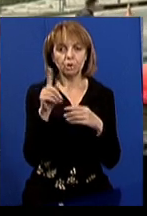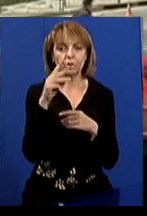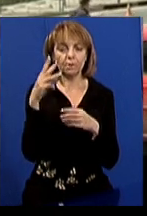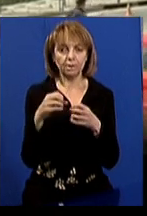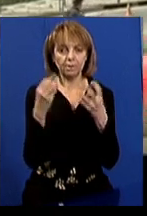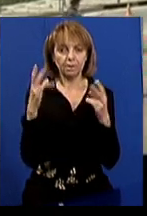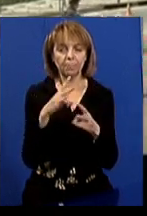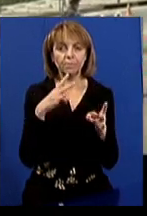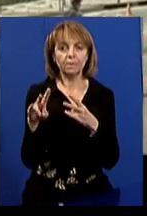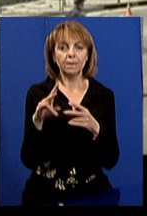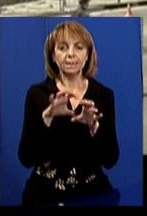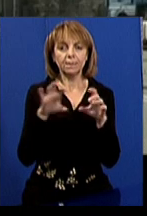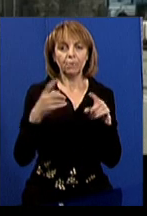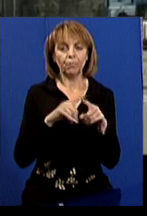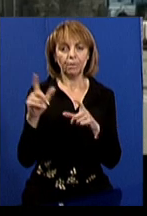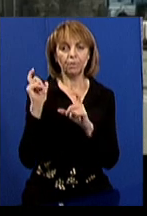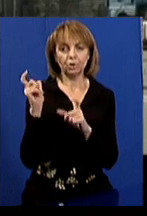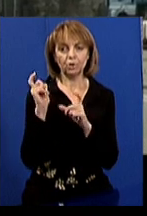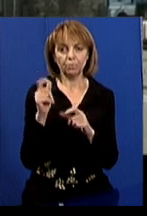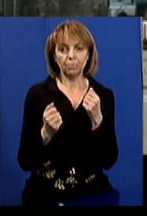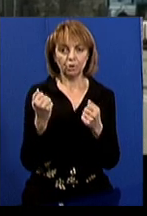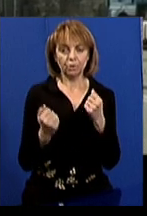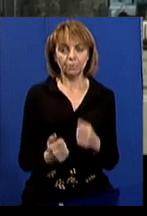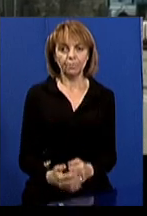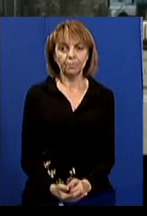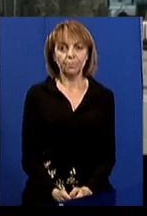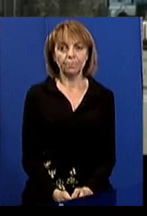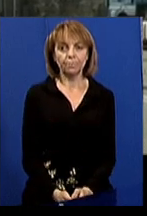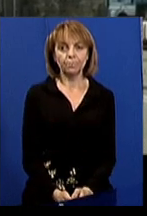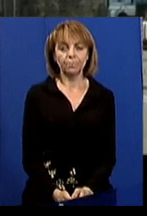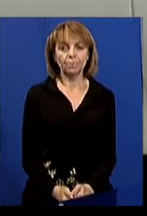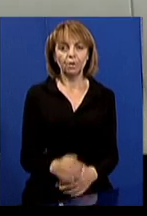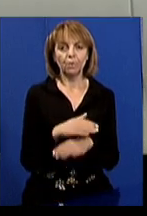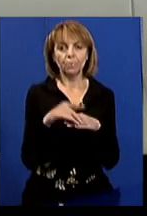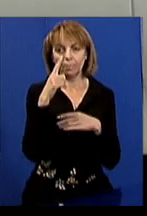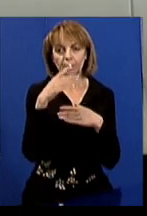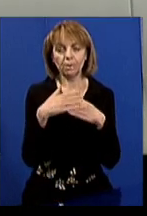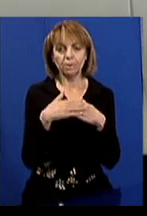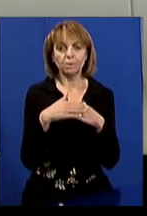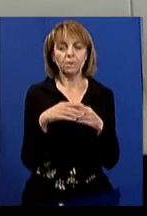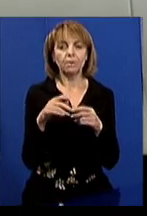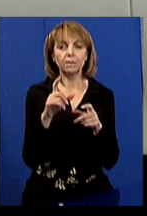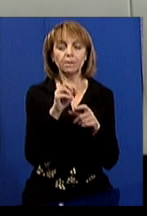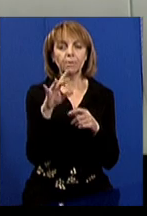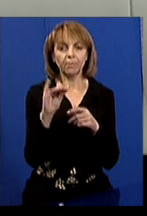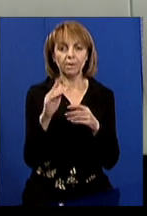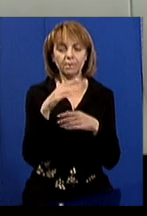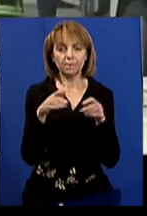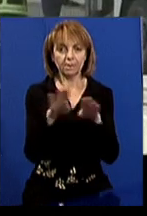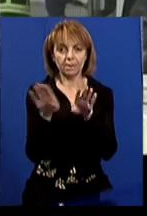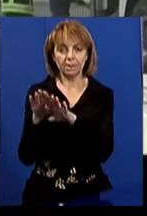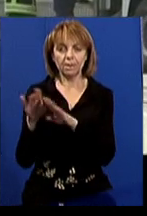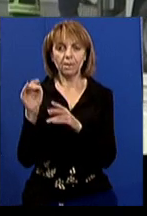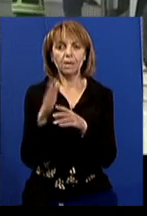Пошкодилася цистерна ось цієї вантажівки. Вулицю поблизу заправки перекрили. Там працювали п'ять